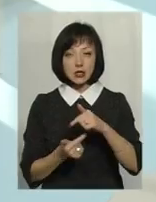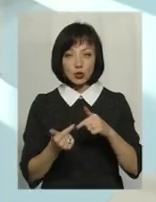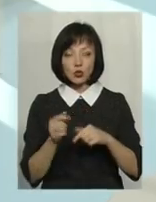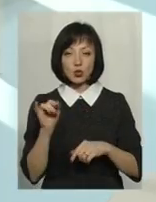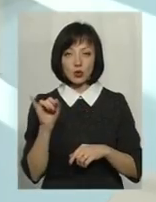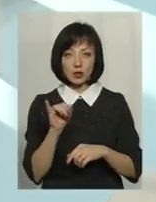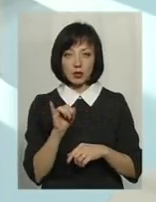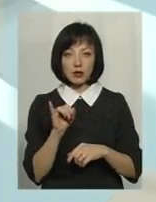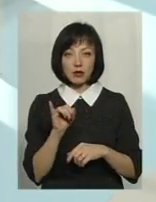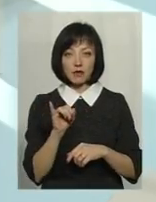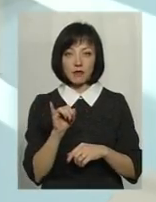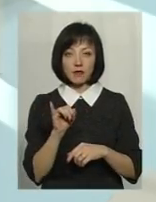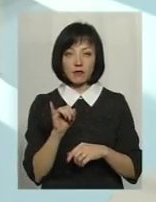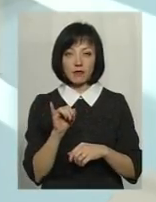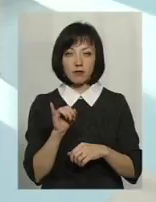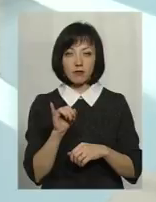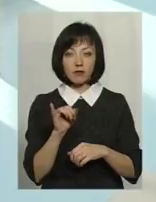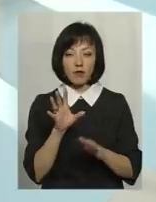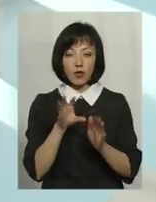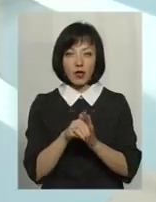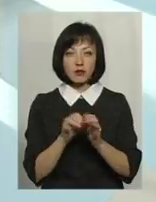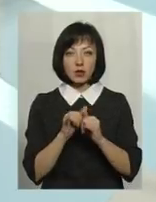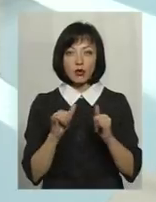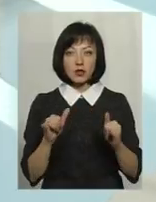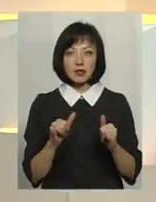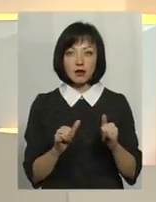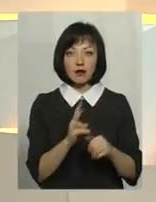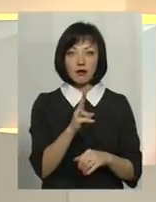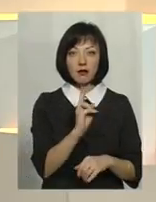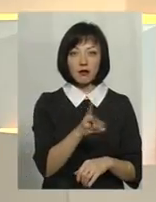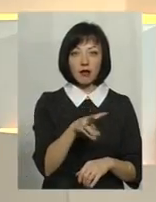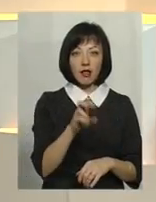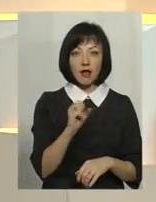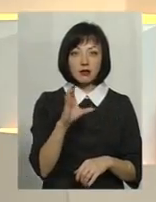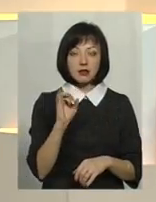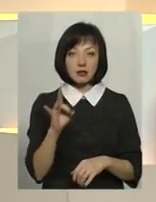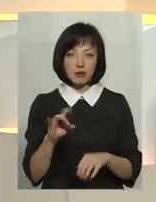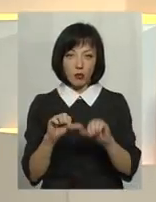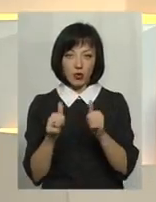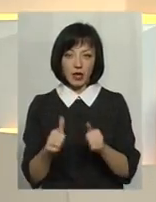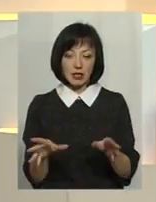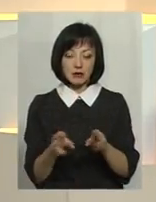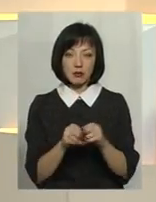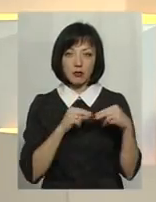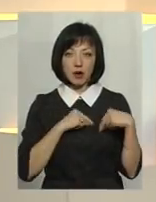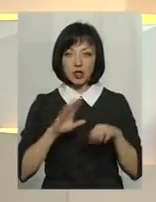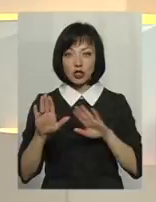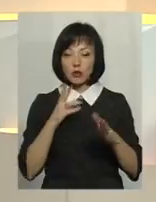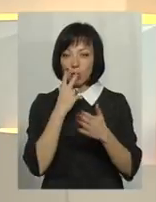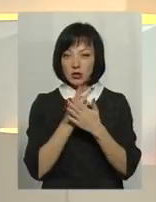і в контексті розвитку тої кластерної моделі співпраці. Прошу режисера показати нам